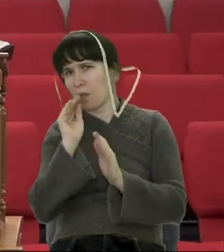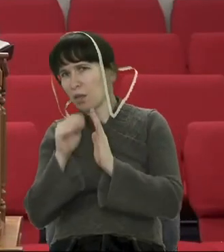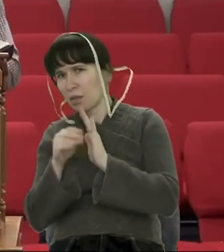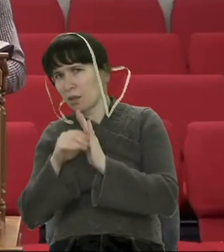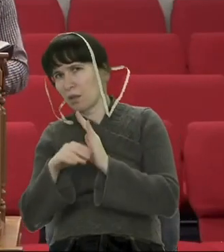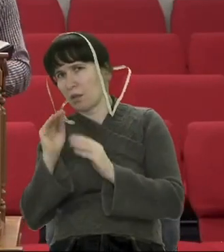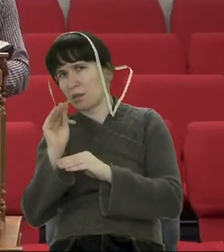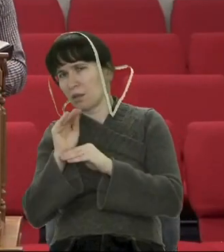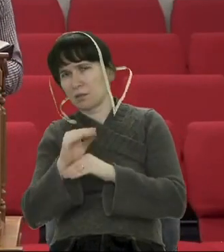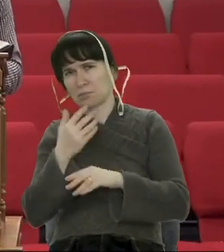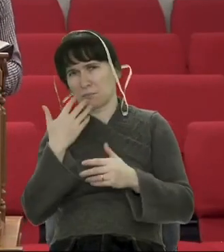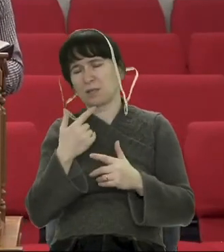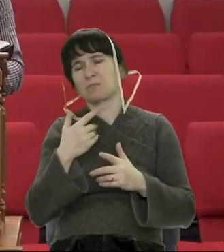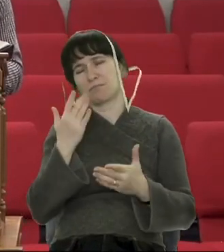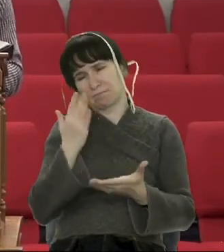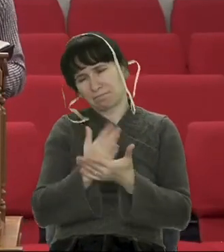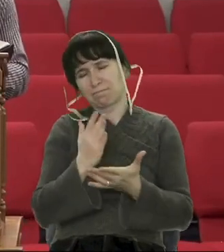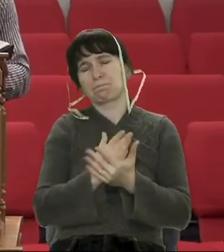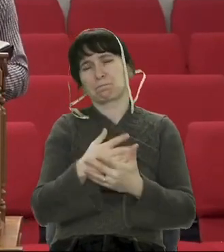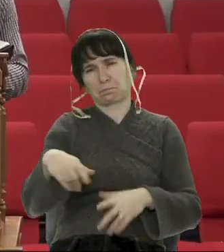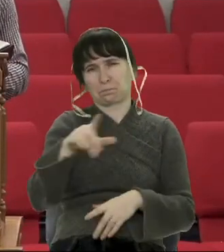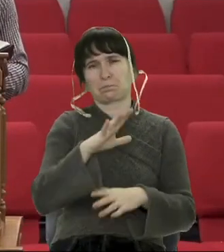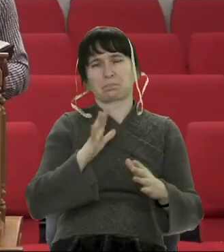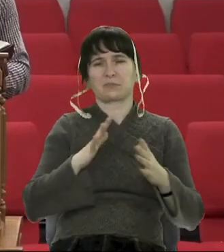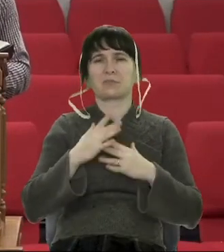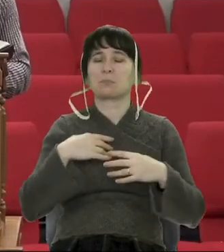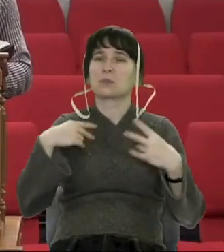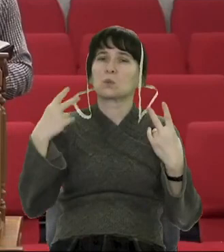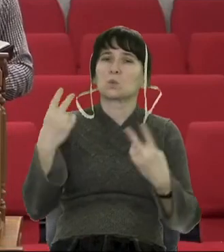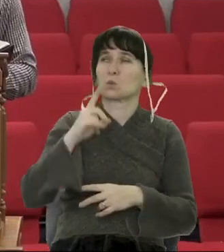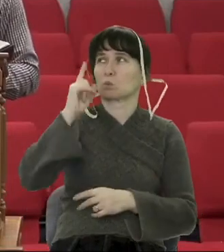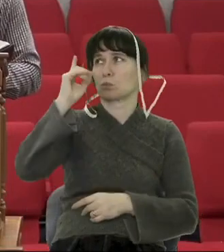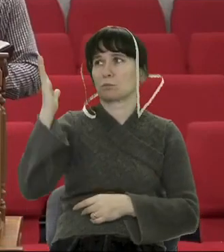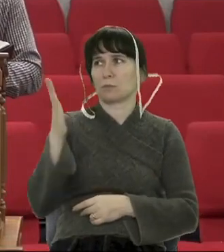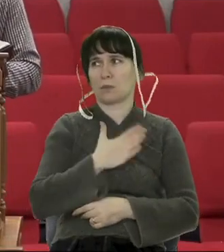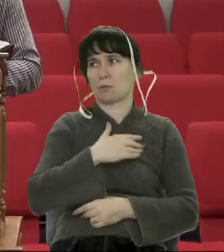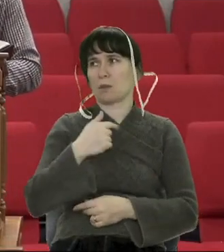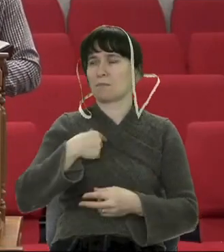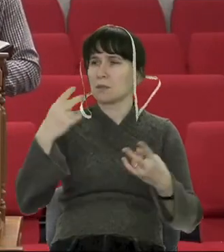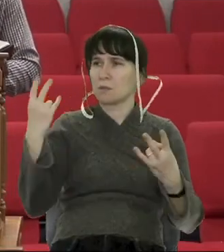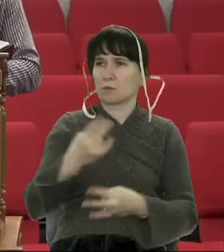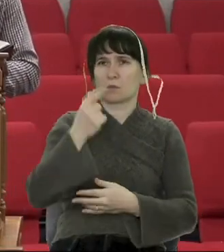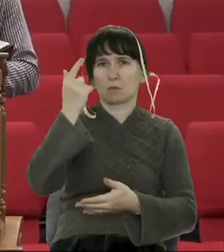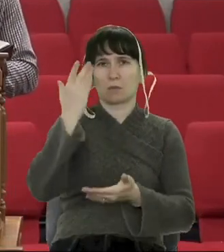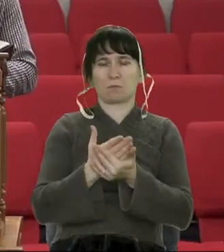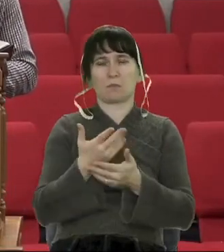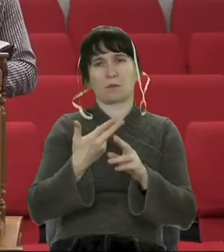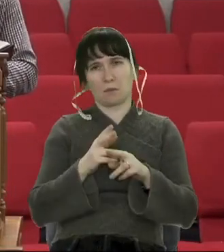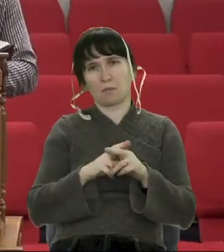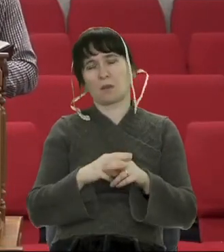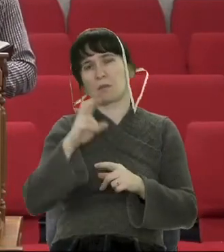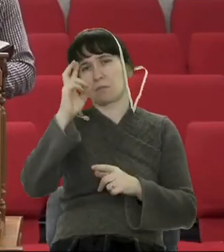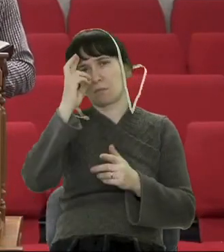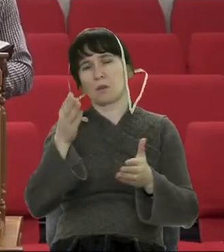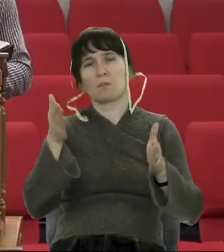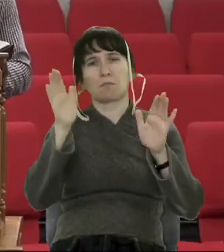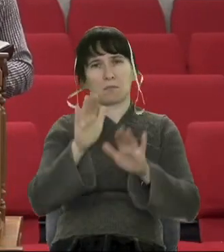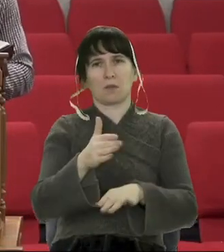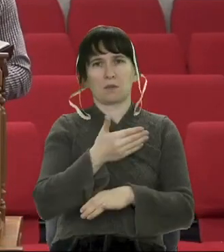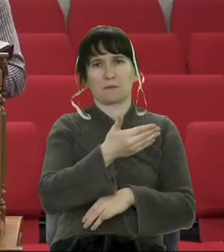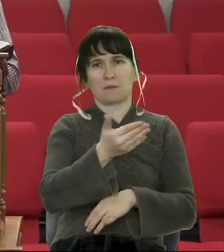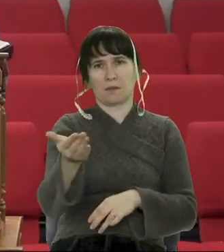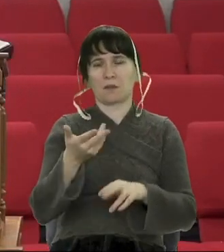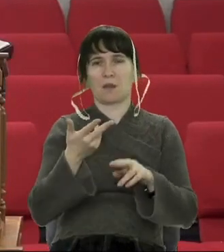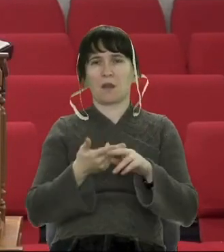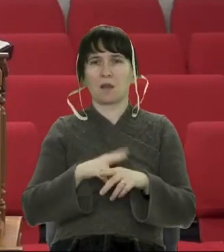спиною, але ми розуміємо, що нам потрібна Божа благодать і нам потрібен Господь. Тому хай нас всіх Господь благословить,